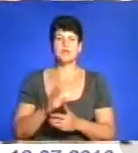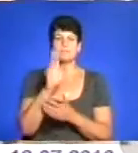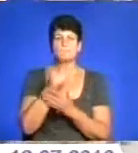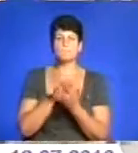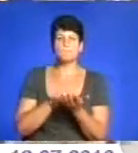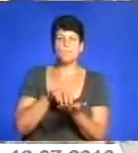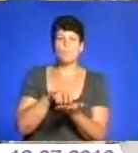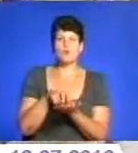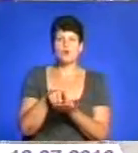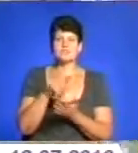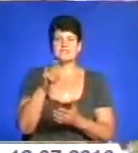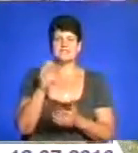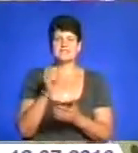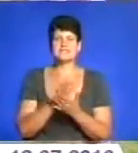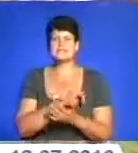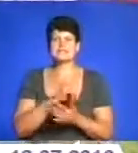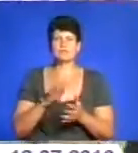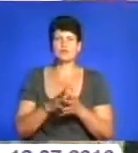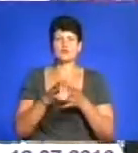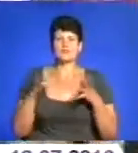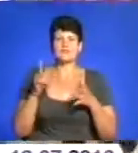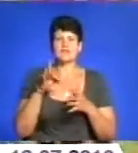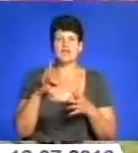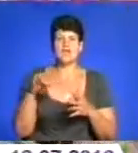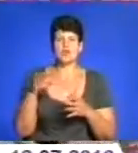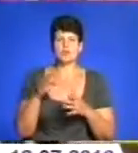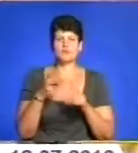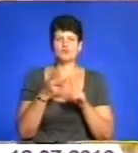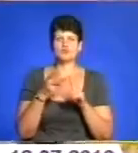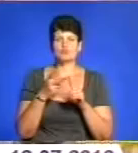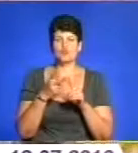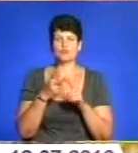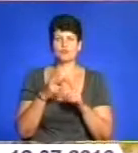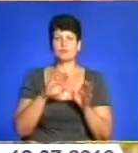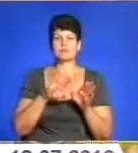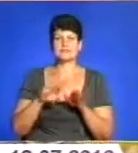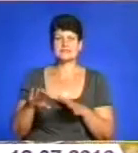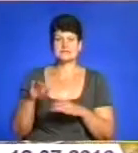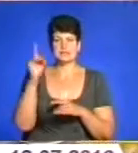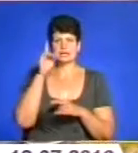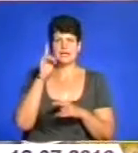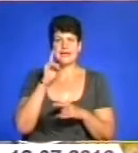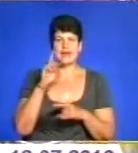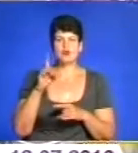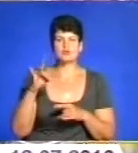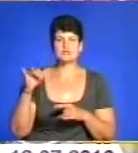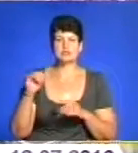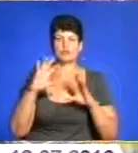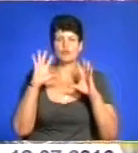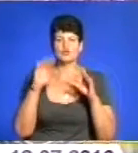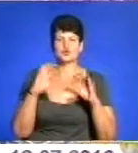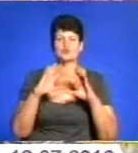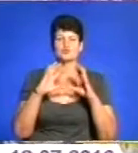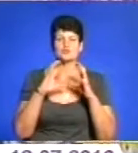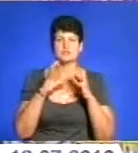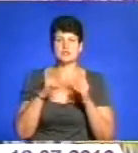Зарваниці є найбільшою в Європі і другою після Єрусалему в усьому світі. Віряни з різних куточків України пішою ходою